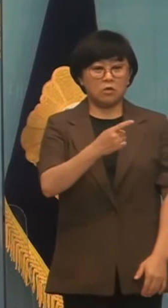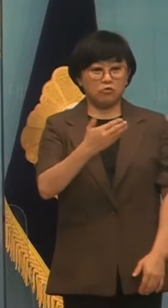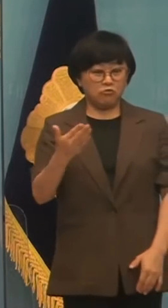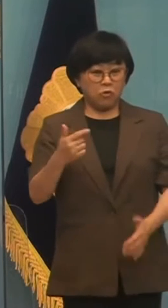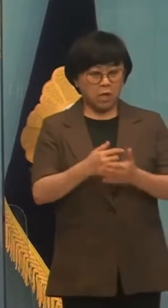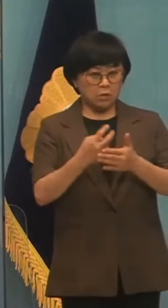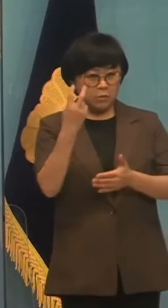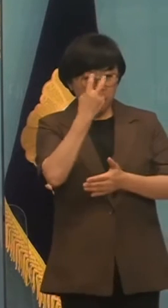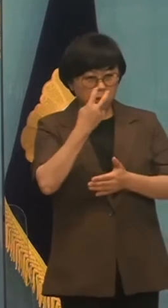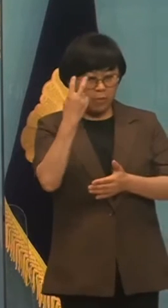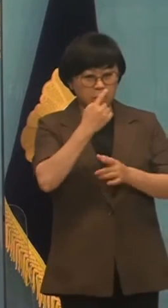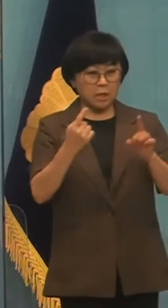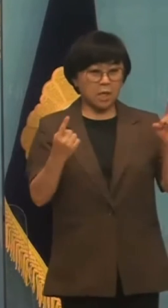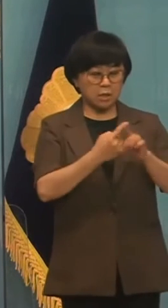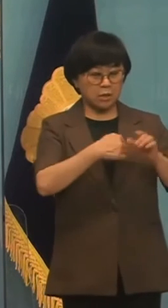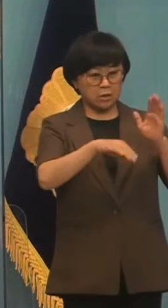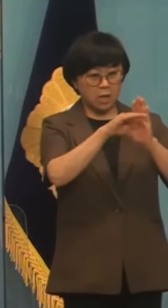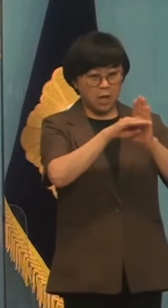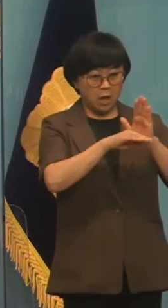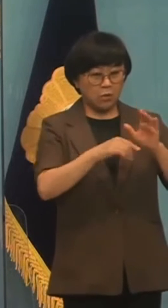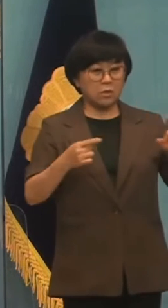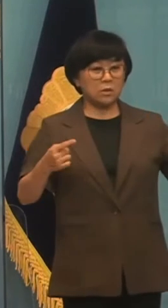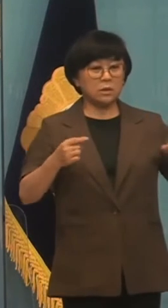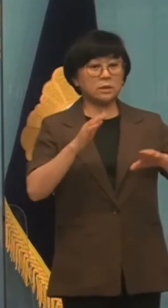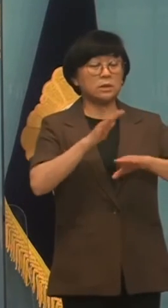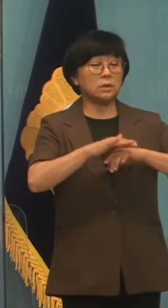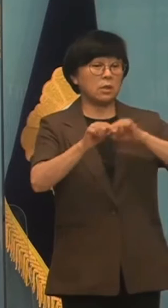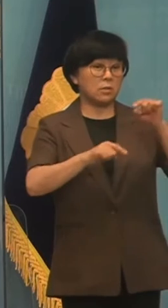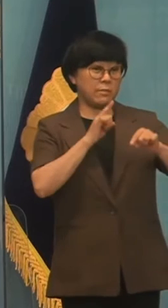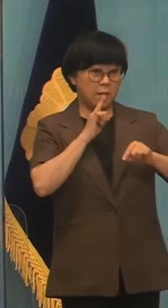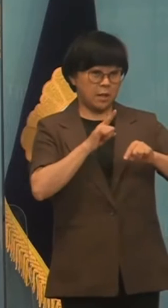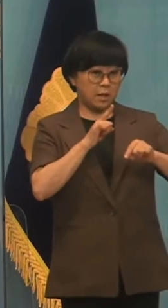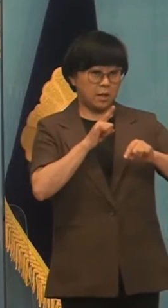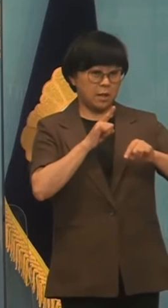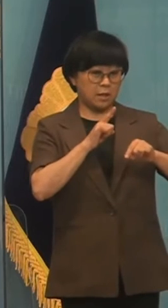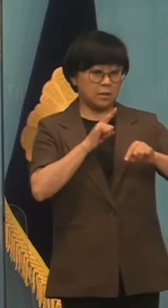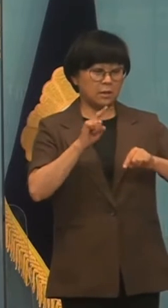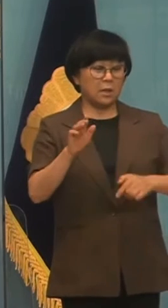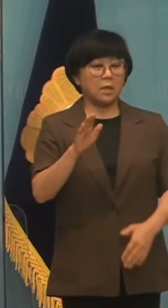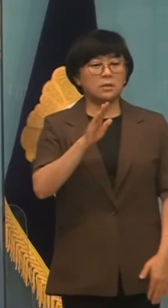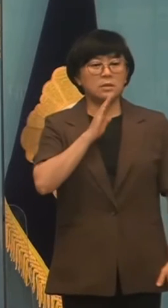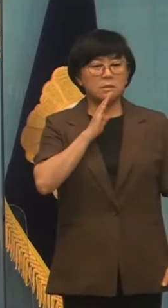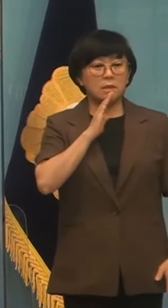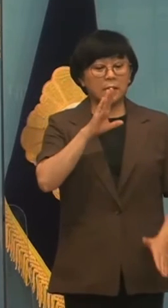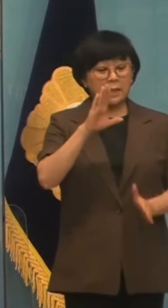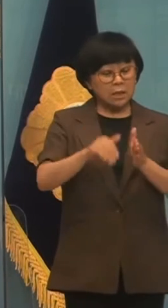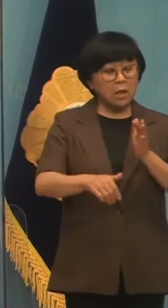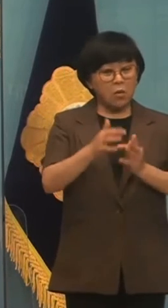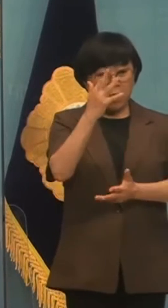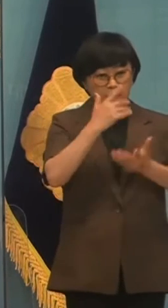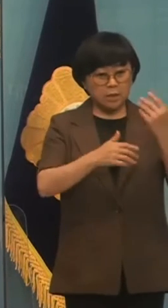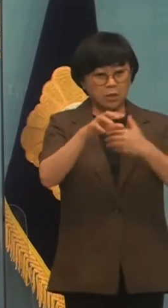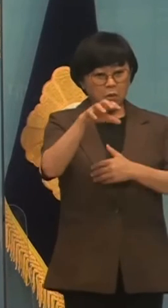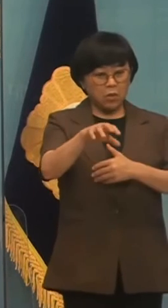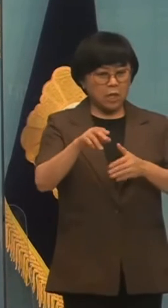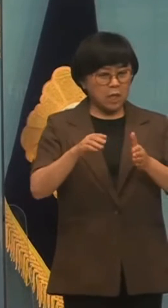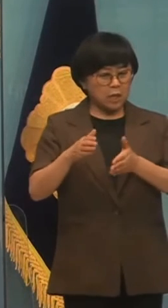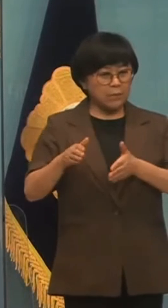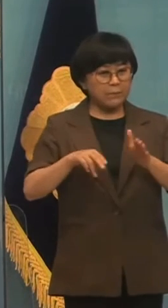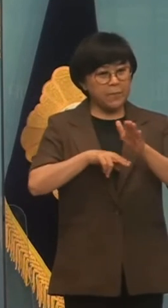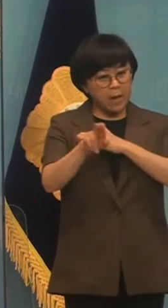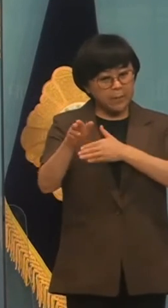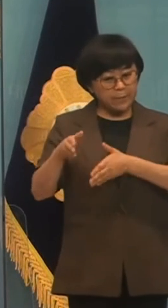정밀정권과 개선사항을 모두 이행한 상태였다고 밝혔지만 그것이 당시 화재 현장에 대피로가